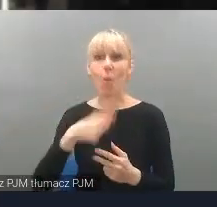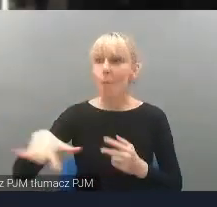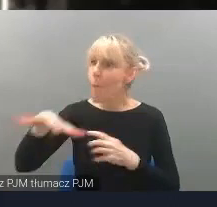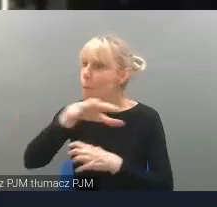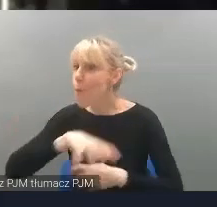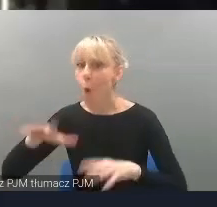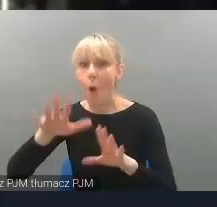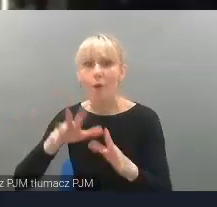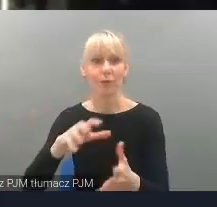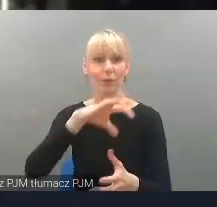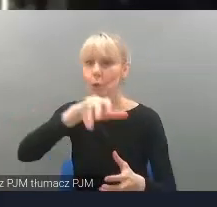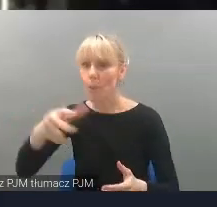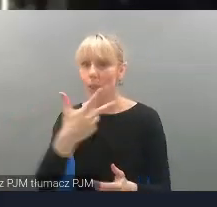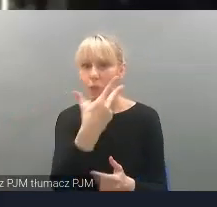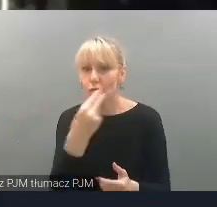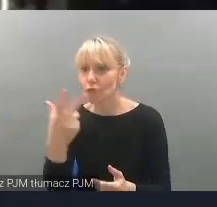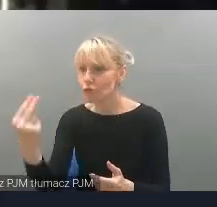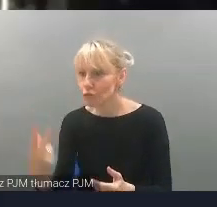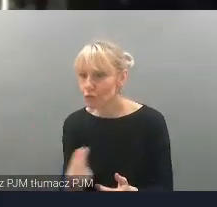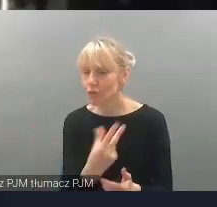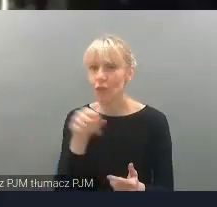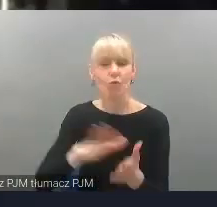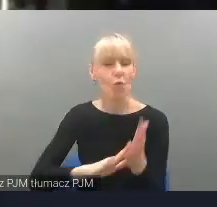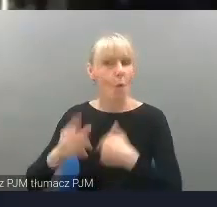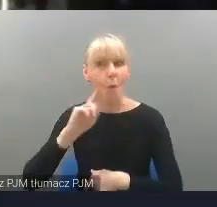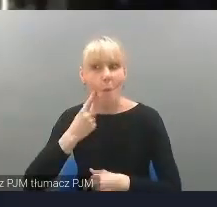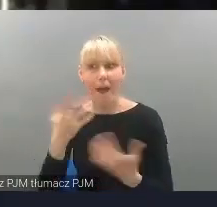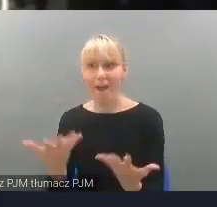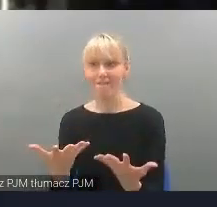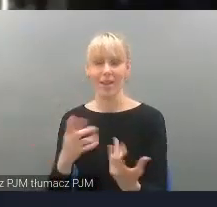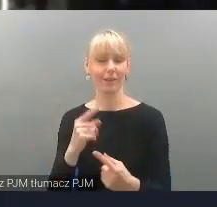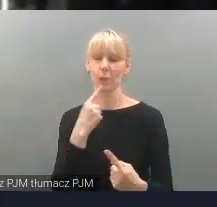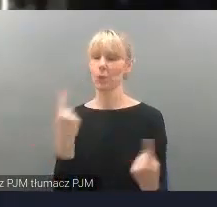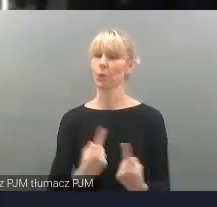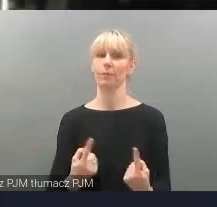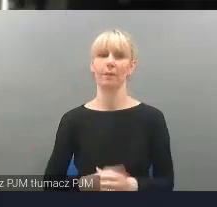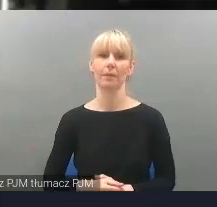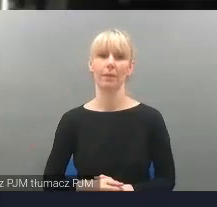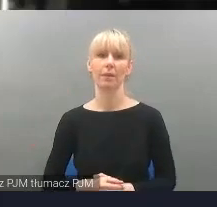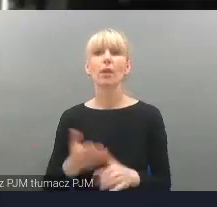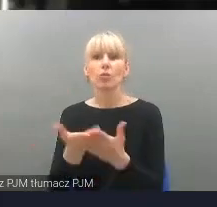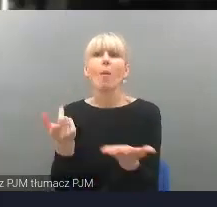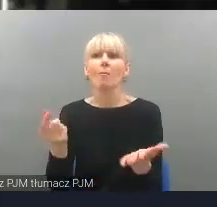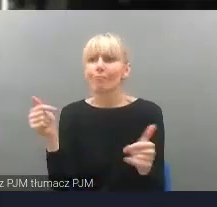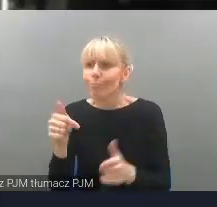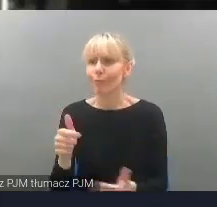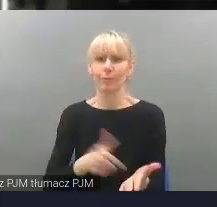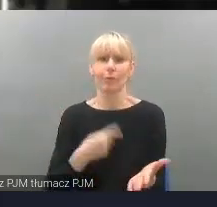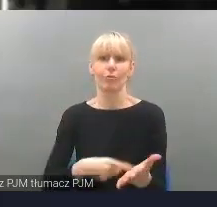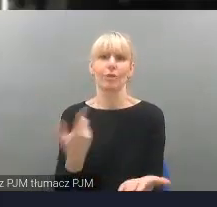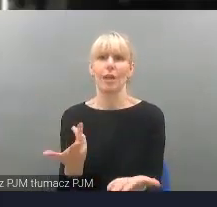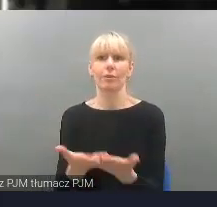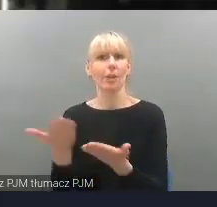w trzyosobowych grupkach i widzę, że to jest właśnie coś, co powinno być częściej proponowane